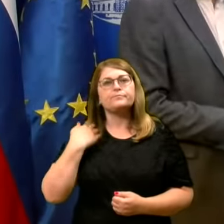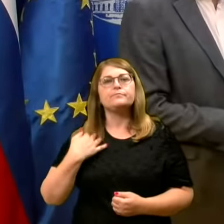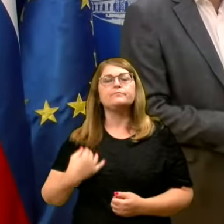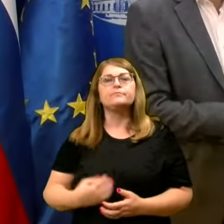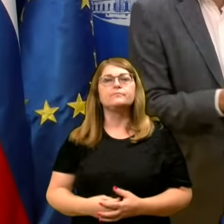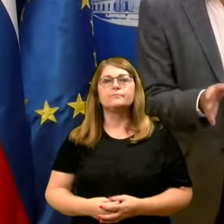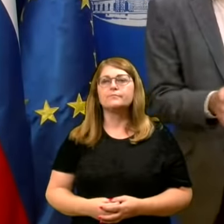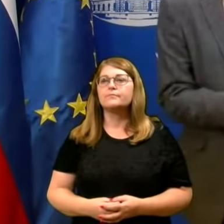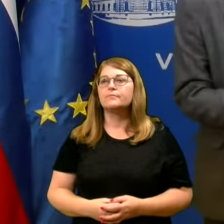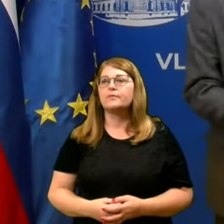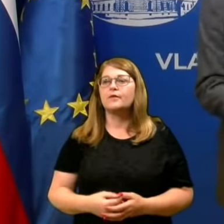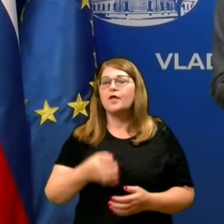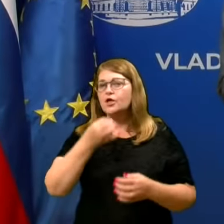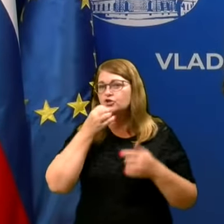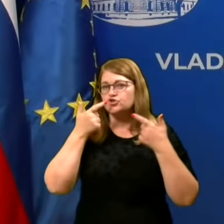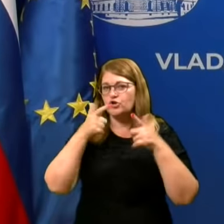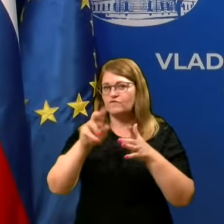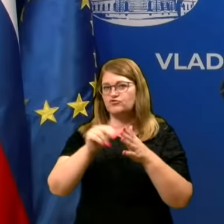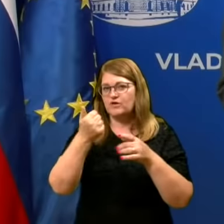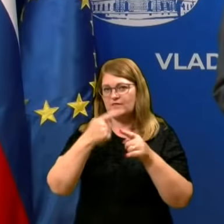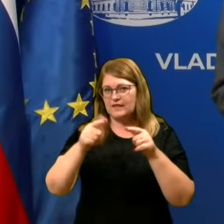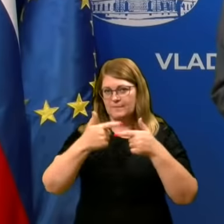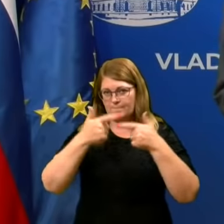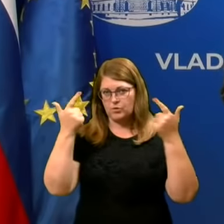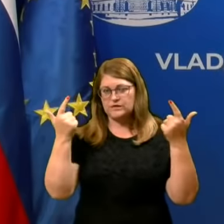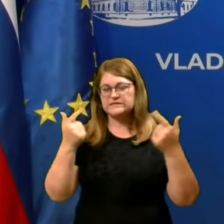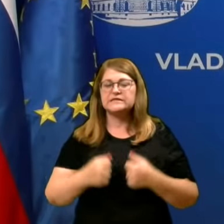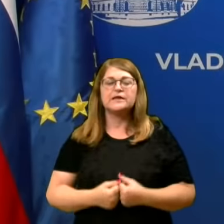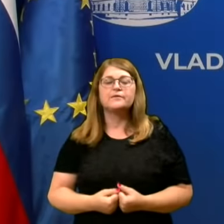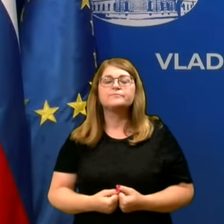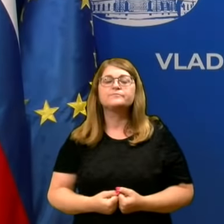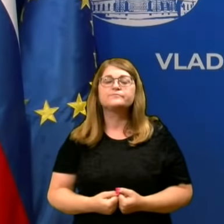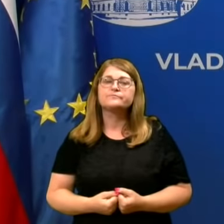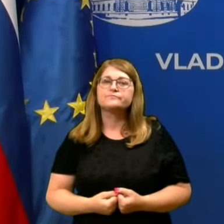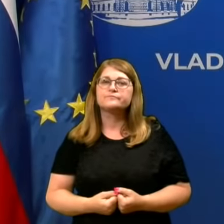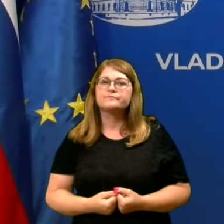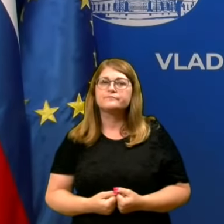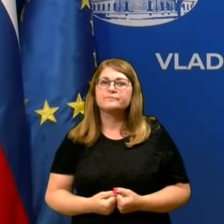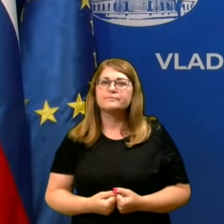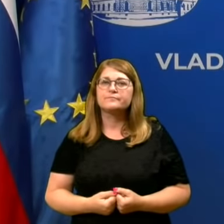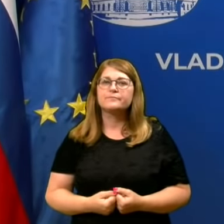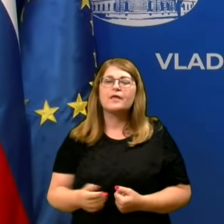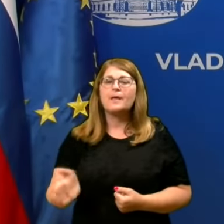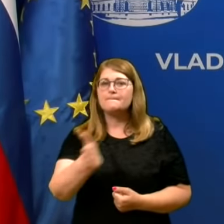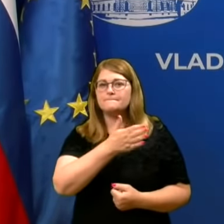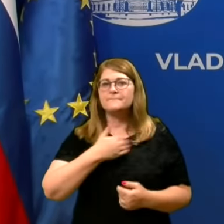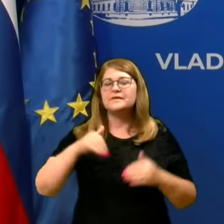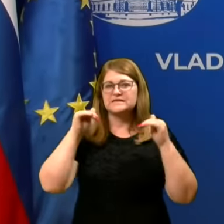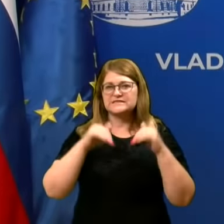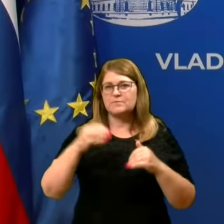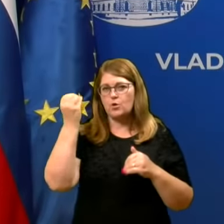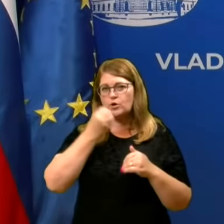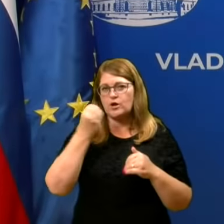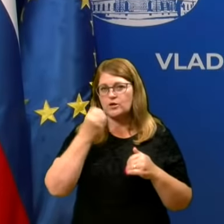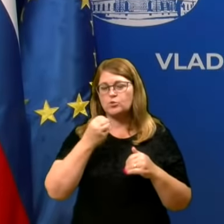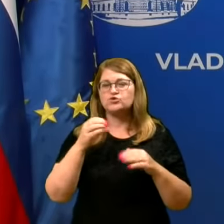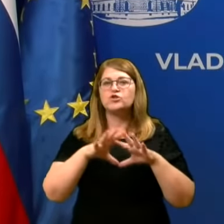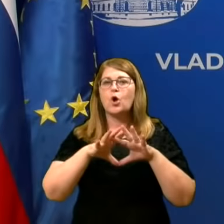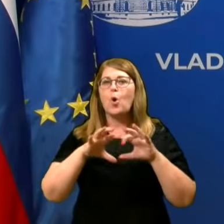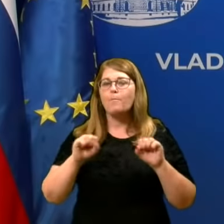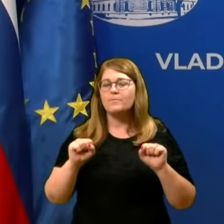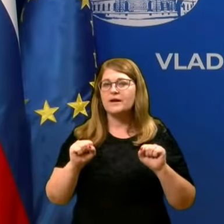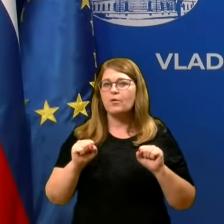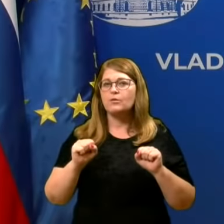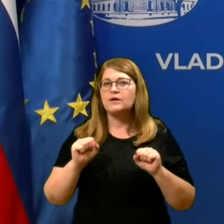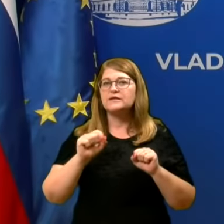Če dovolite še en del pojasnila v zvezi z vašim vprašanjem. Mi se moramo naučiti upravljati z